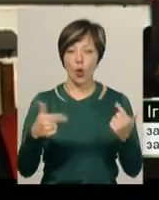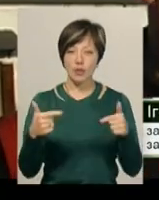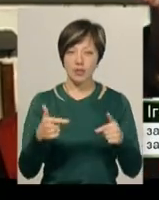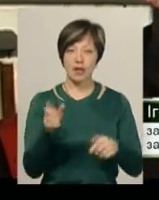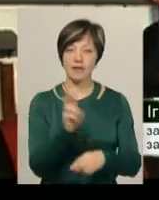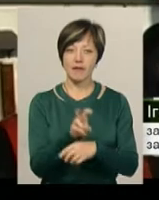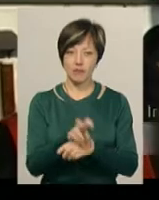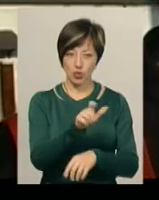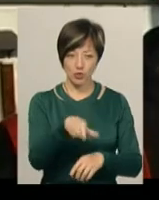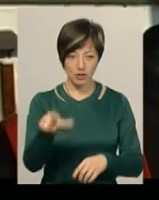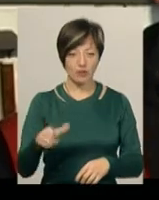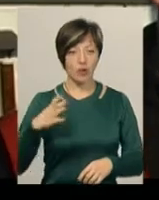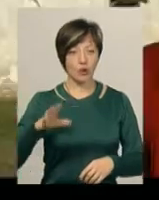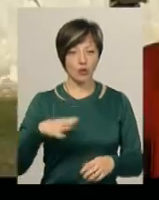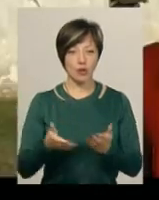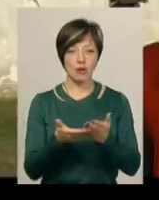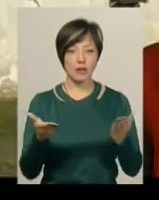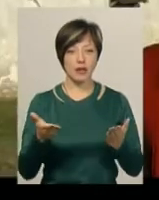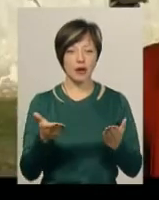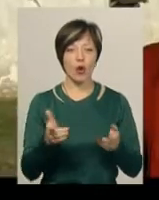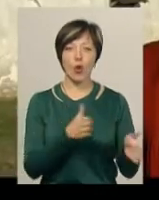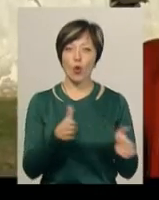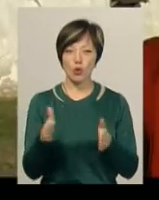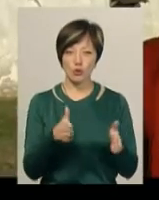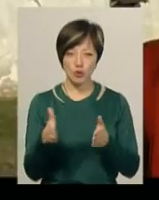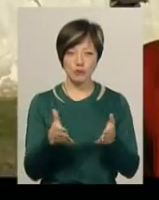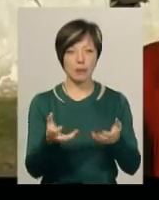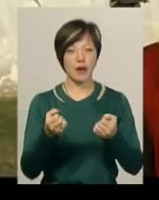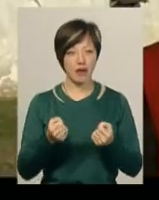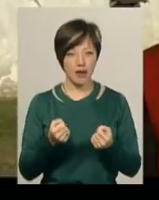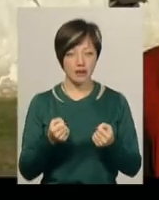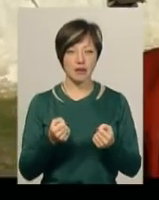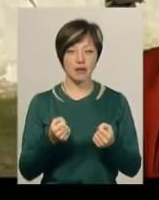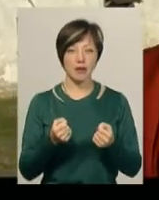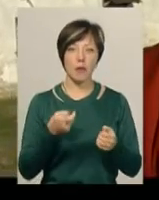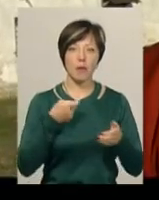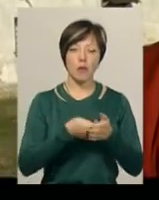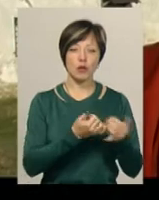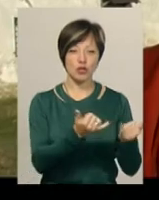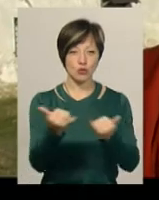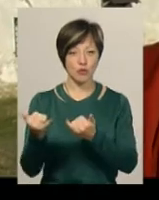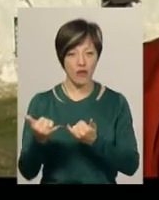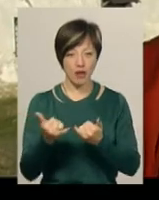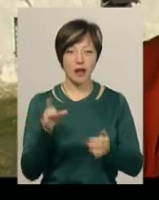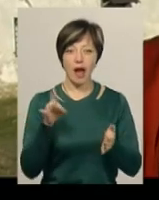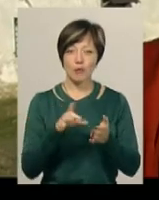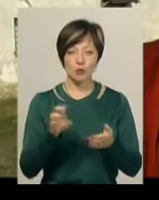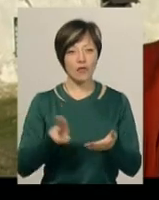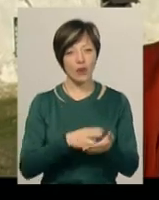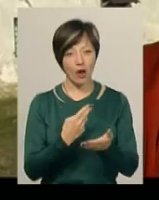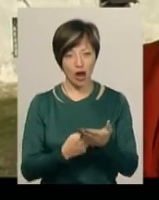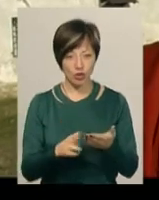очікуємо їх, готуємося їх прийняти, почастувати гарбузовою